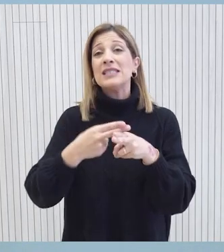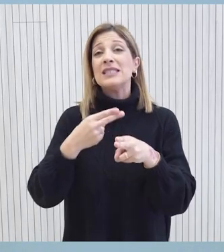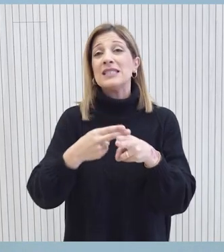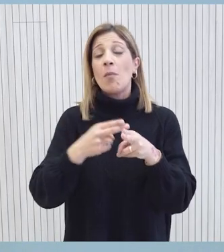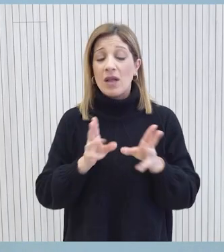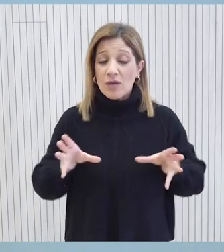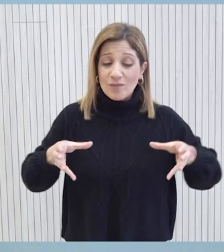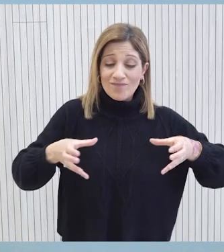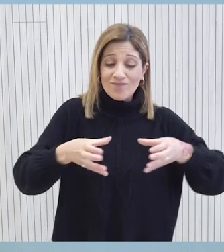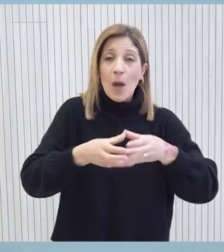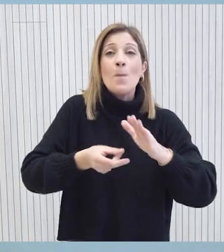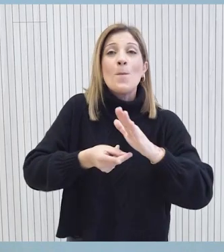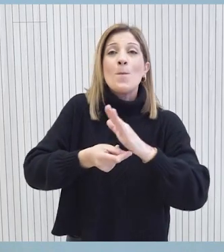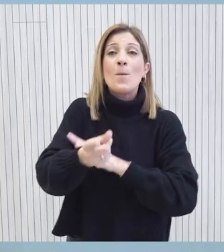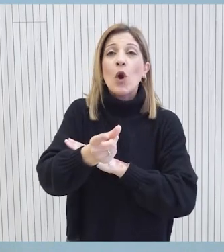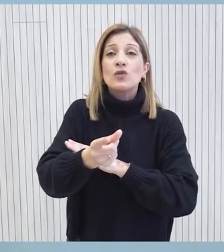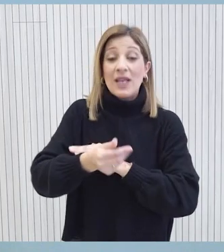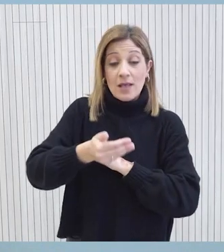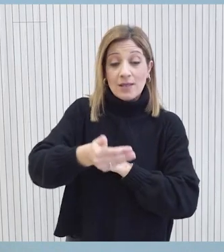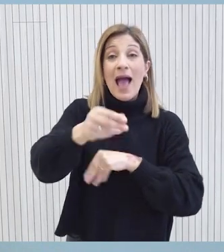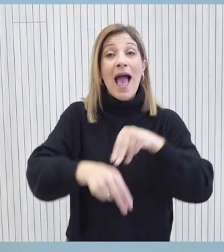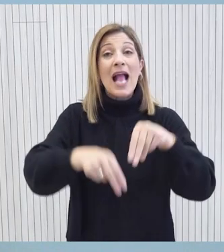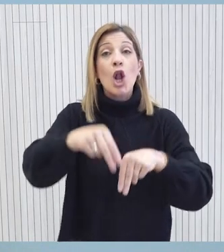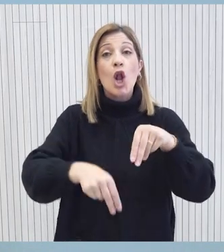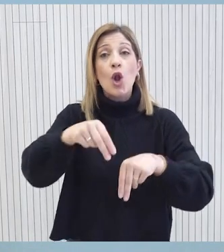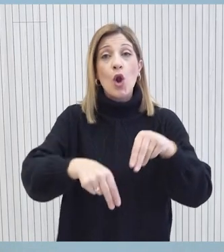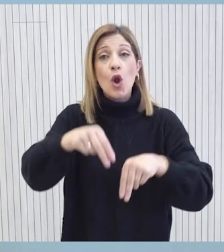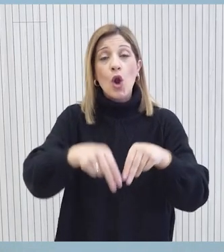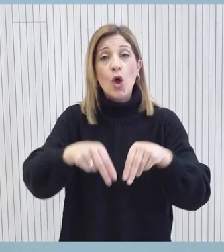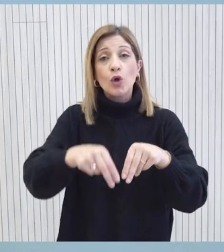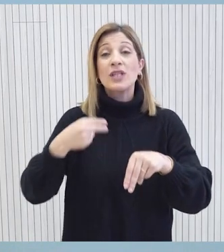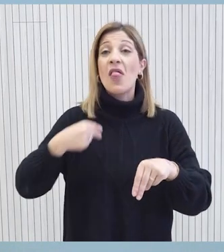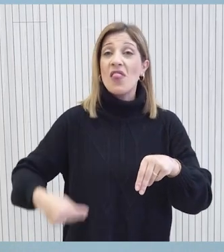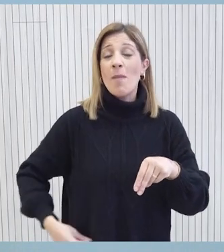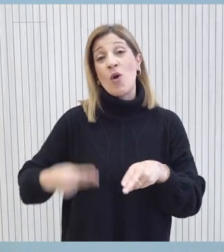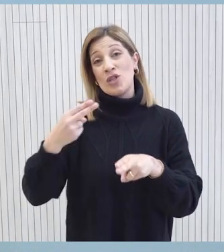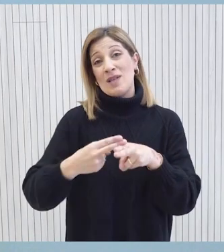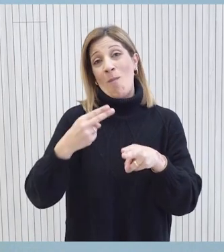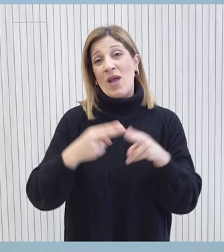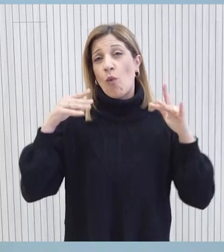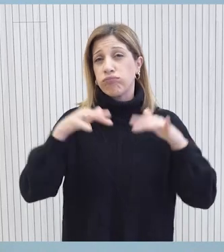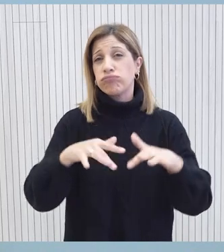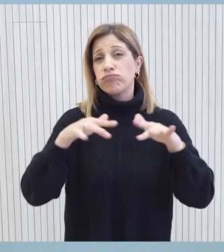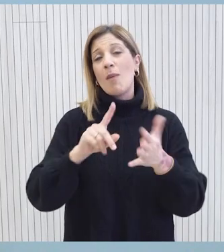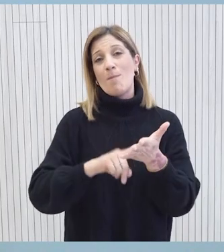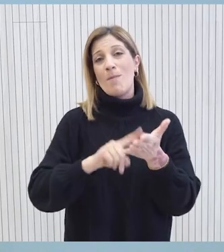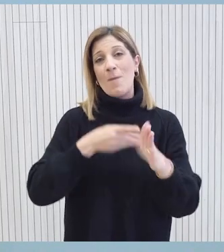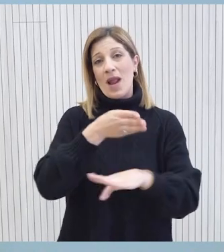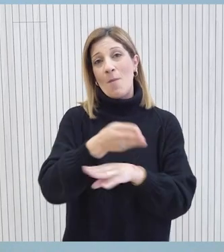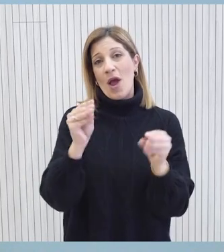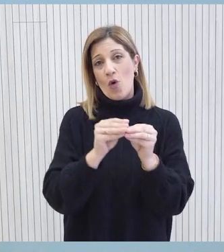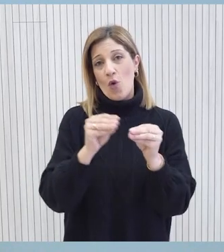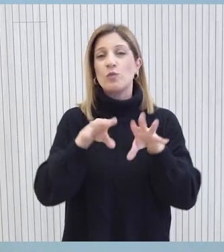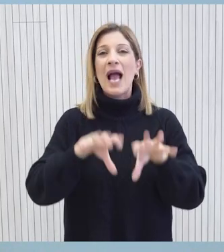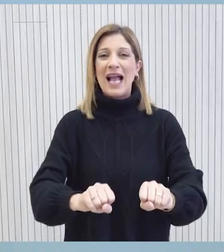μαζική συμμετοχή των προσφύγων μας στην προσεχή εκλογική διαδικασία για ανάδειξη δημάρχων και δημοτικών συμβουλίων και άλλων αρχών των